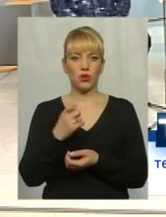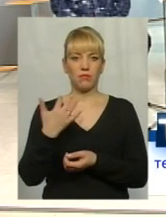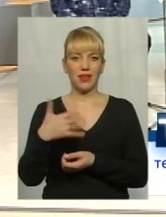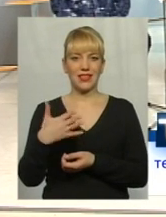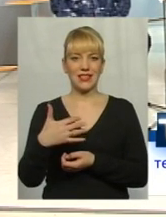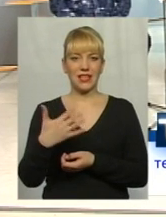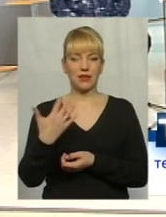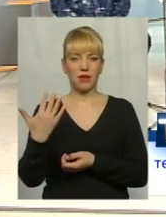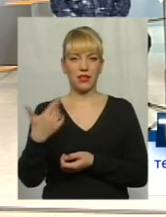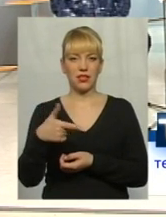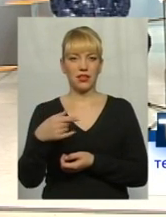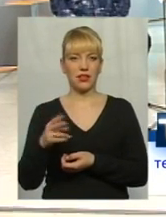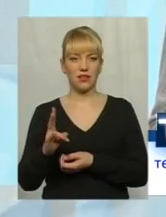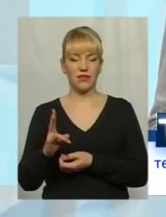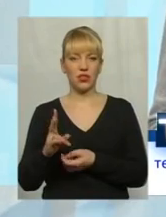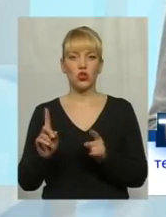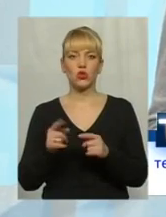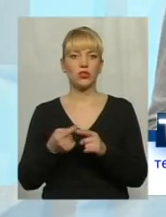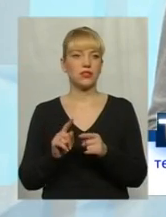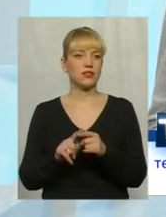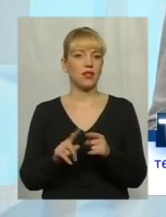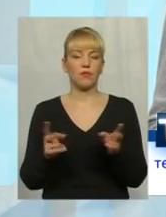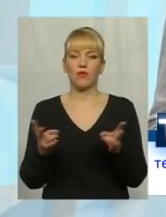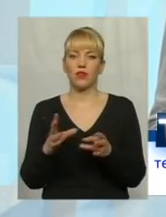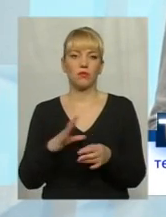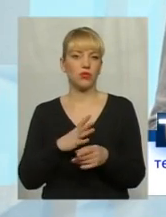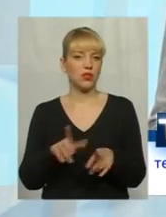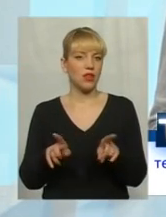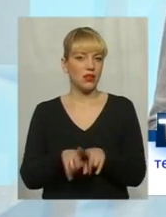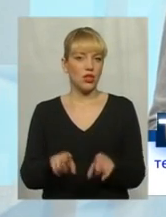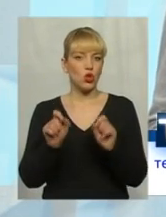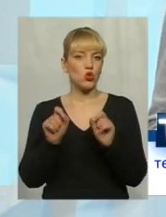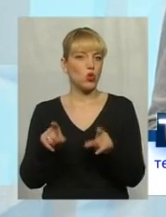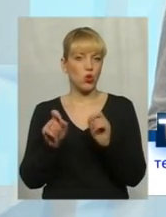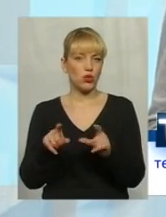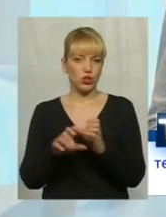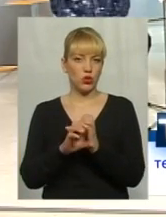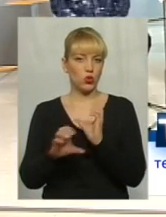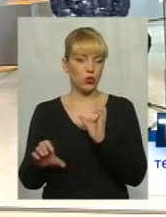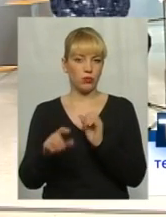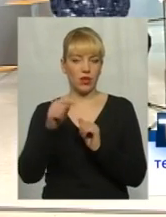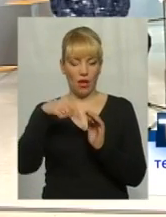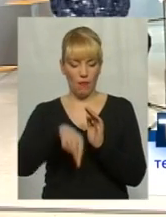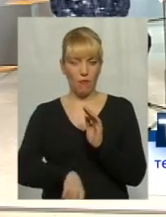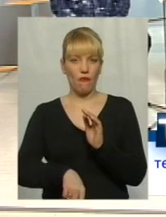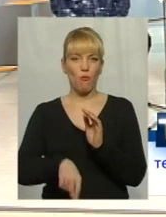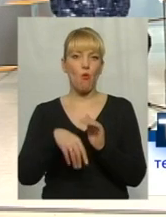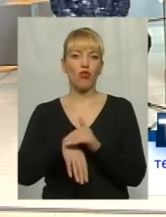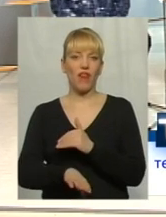155 гривень. Що це за мають бути такі золоті труби там, по-двалі?